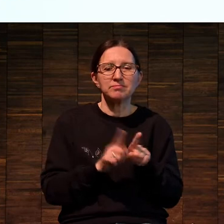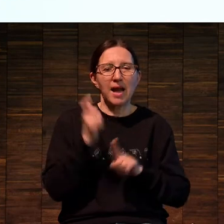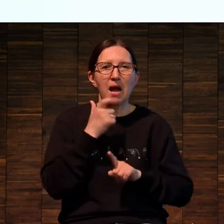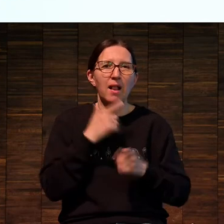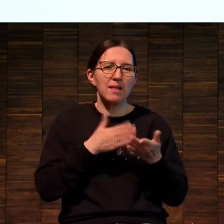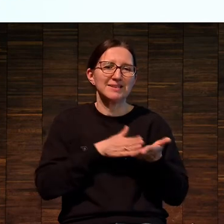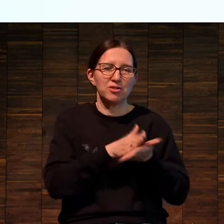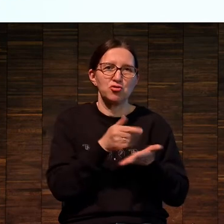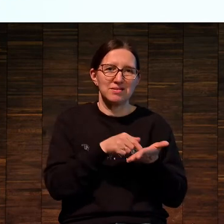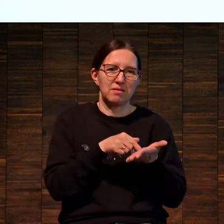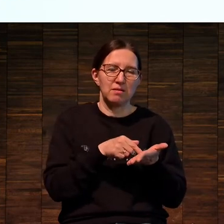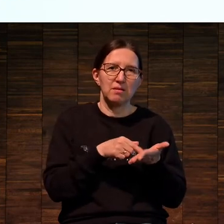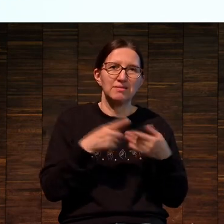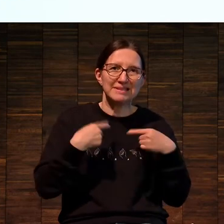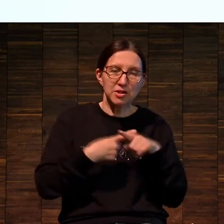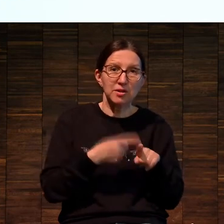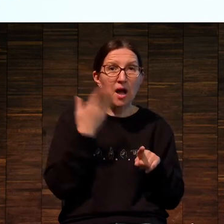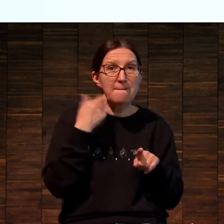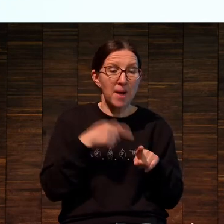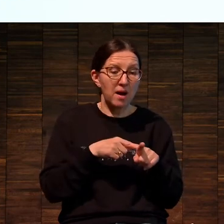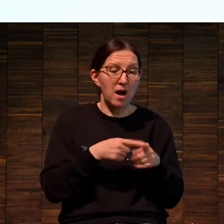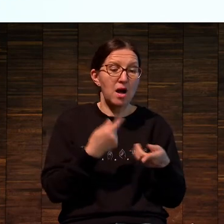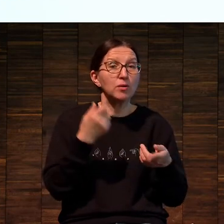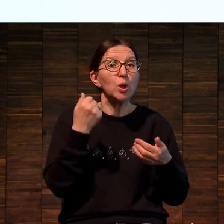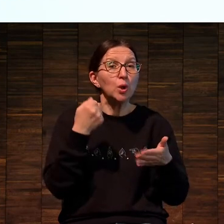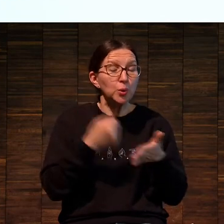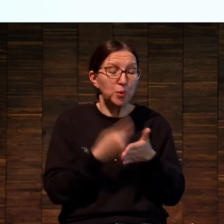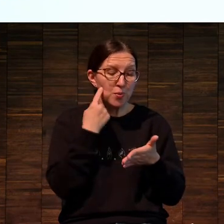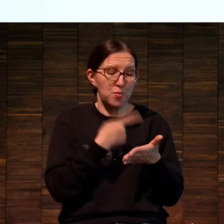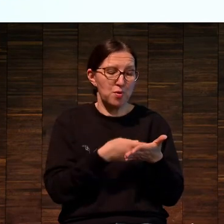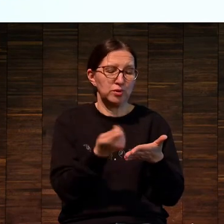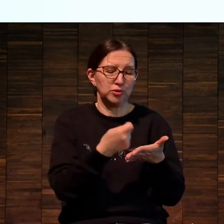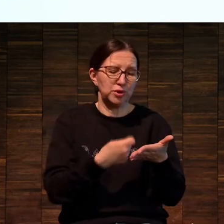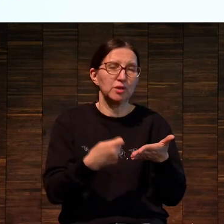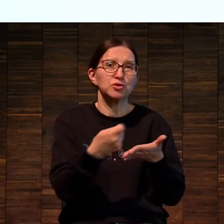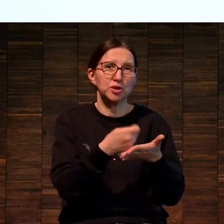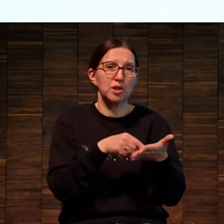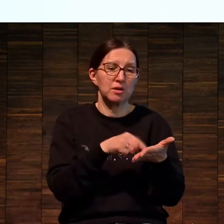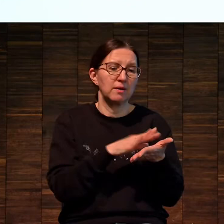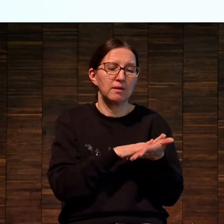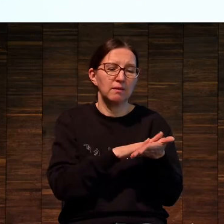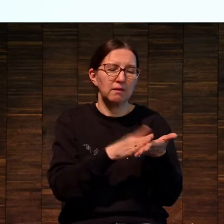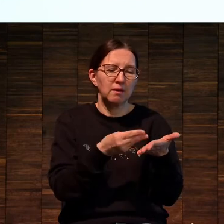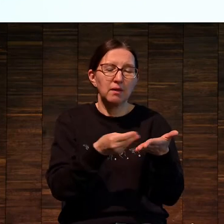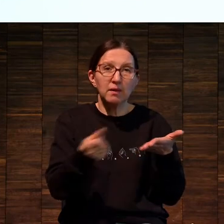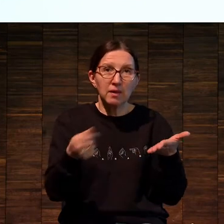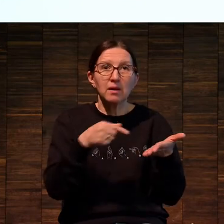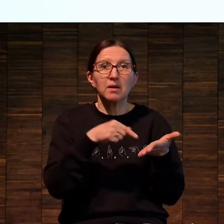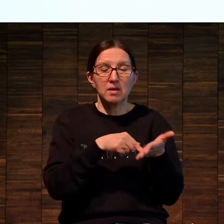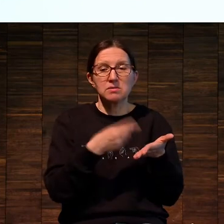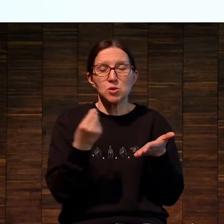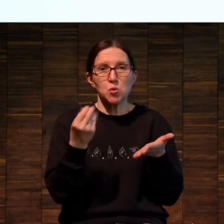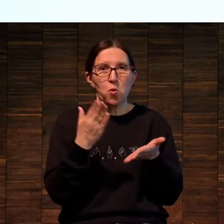Классический, да. То пока у тебя этот штрих не сотрется, но это зависит от бумаги, зависит от